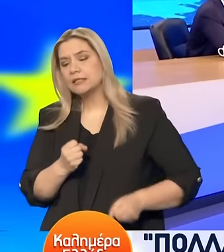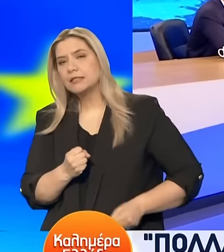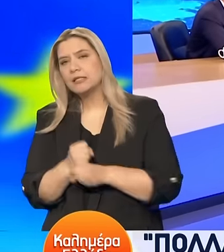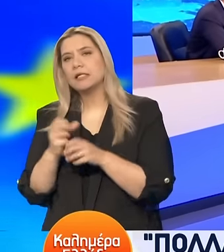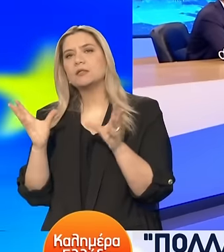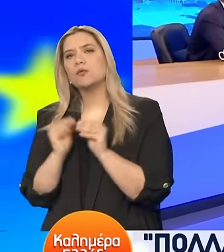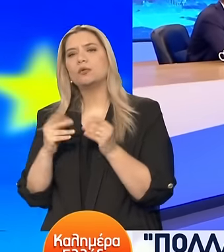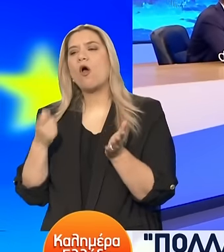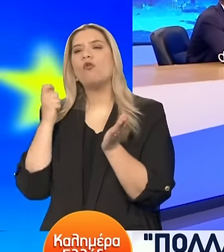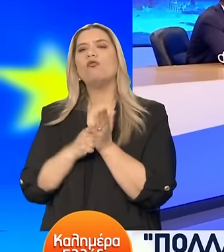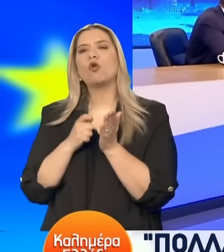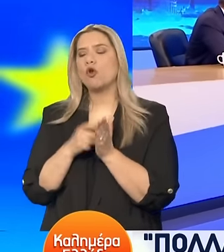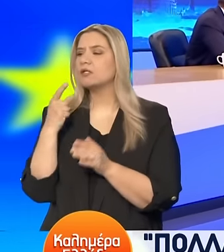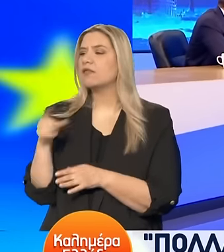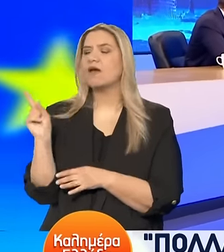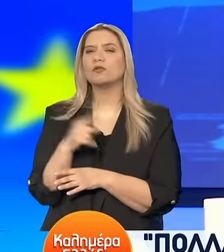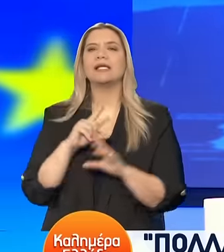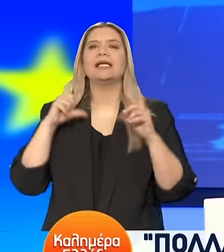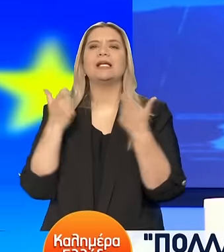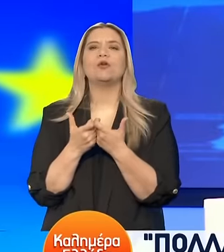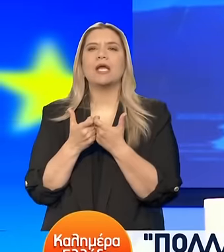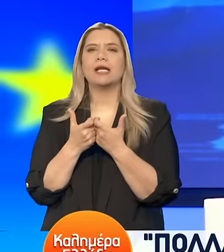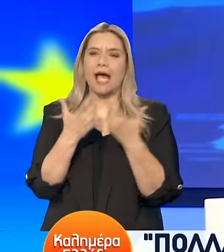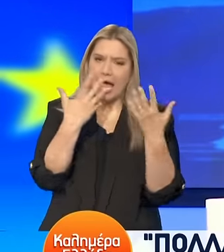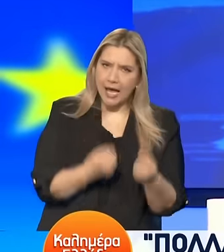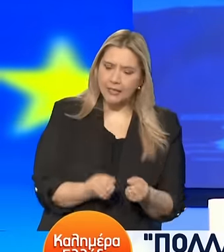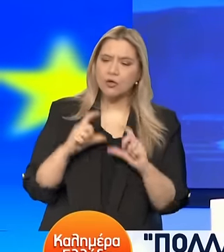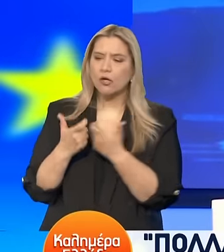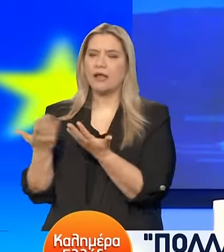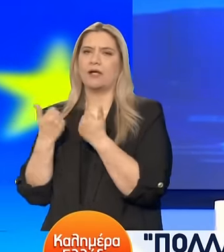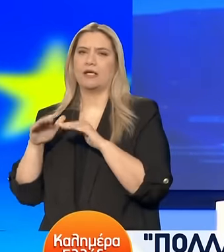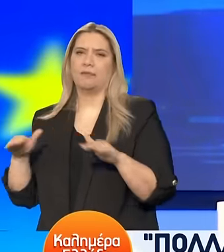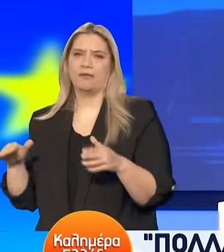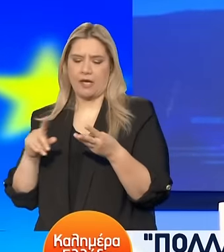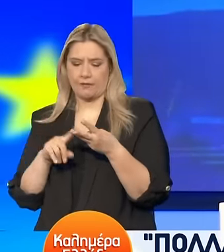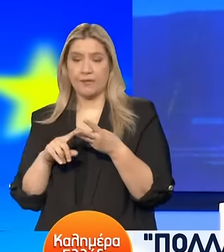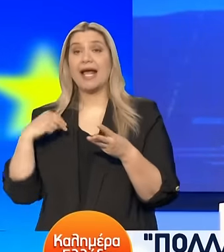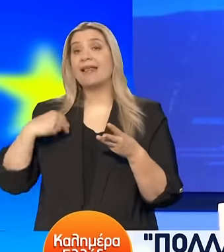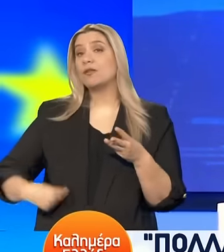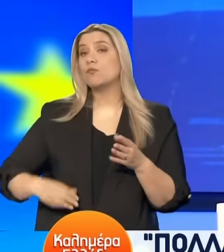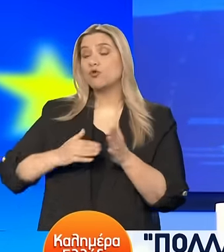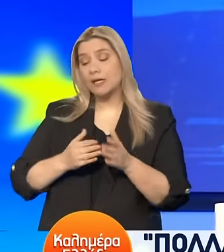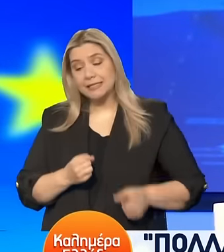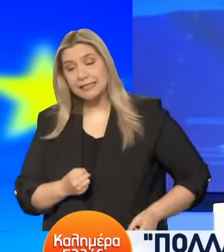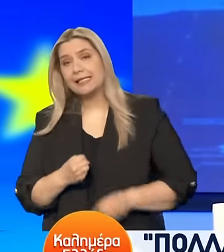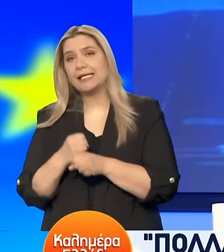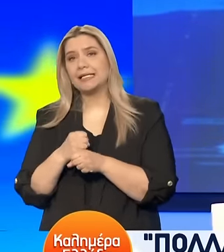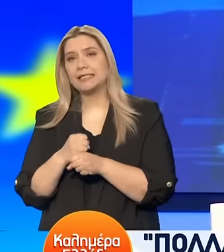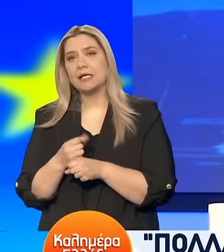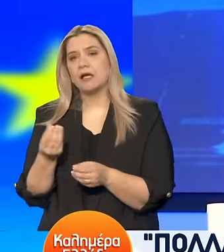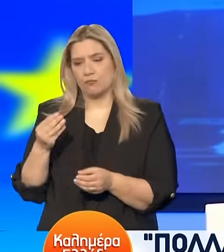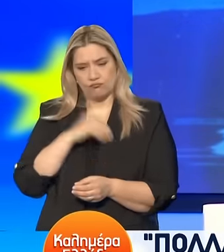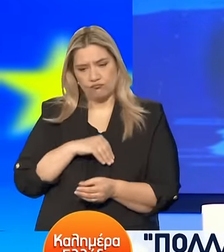η διαφορετική φορολόγηση Των οικογενειών με παιδιά Στήριξη των δημοσίων υπαλλήλων Που έχουν παιδιά με αυξημένες απολαυές